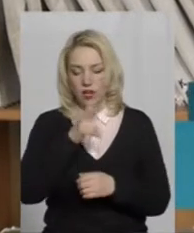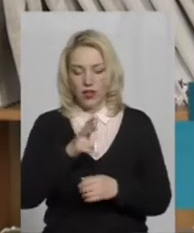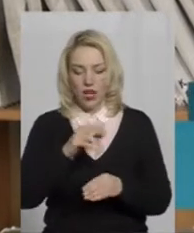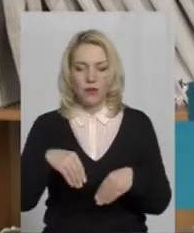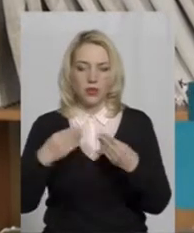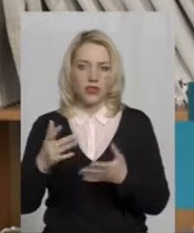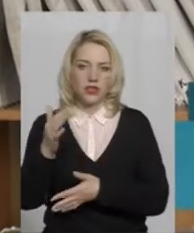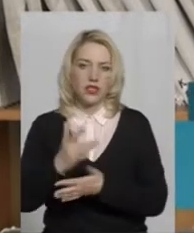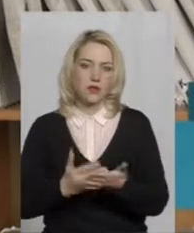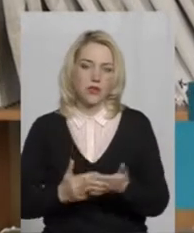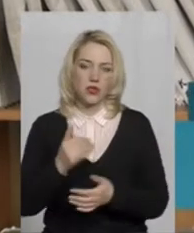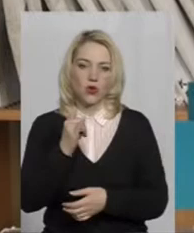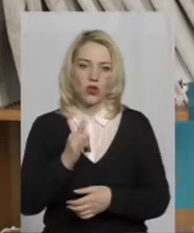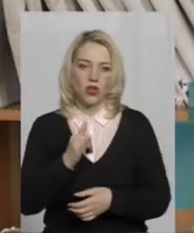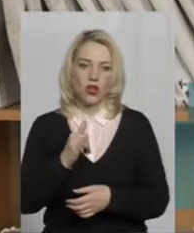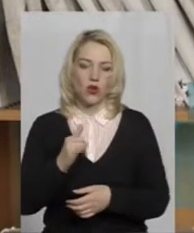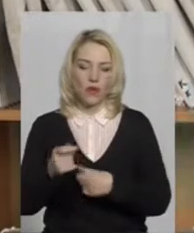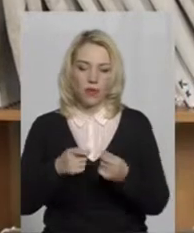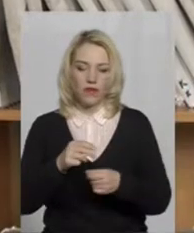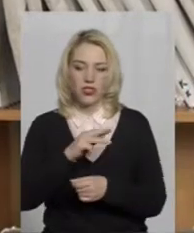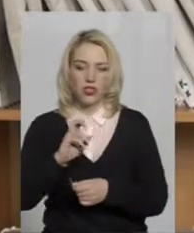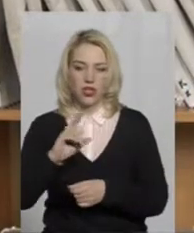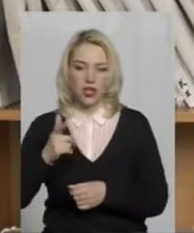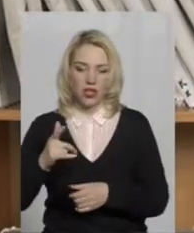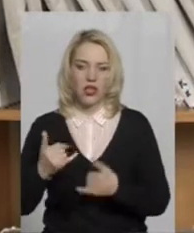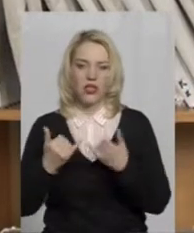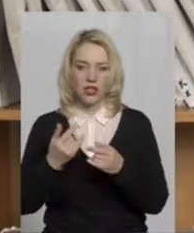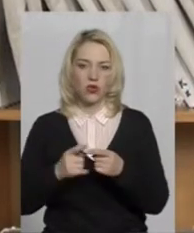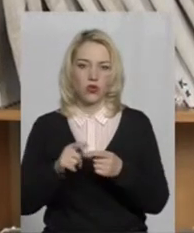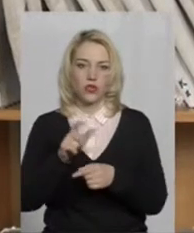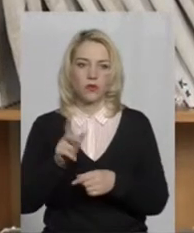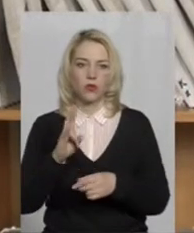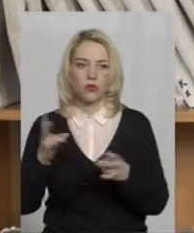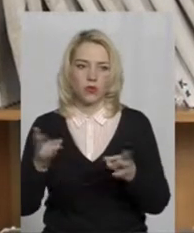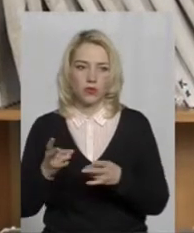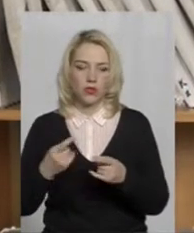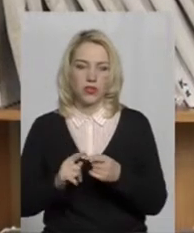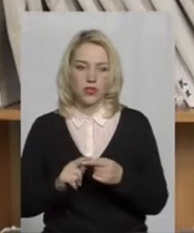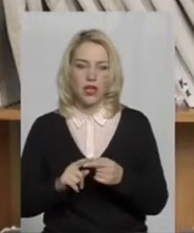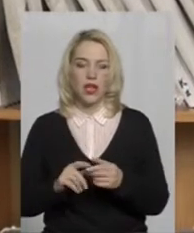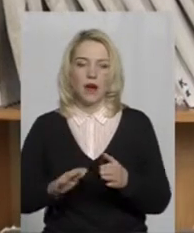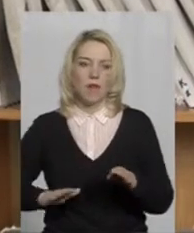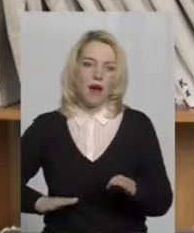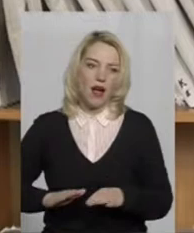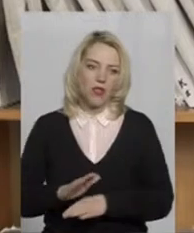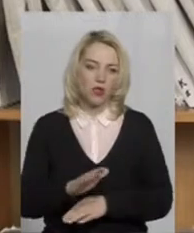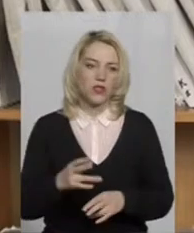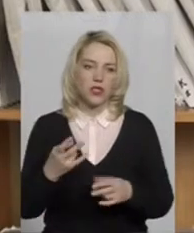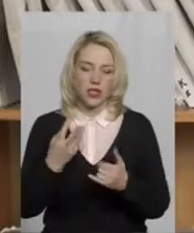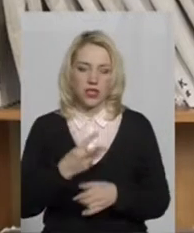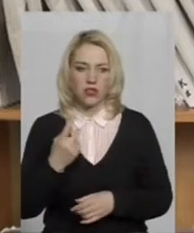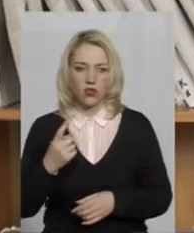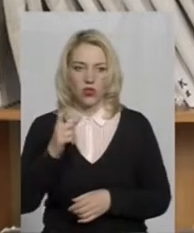-комунального господарства тих осіб, які потребують облаштування цих пандусів. На сьогоднішній день 31 особа